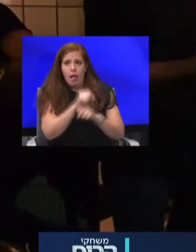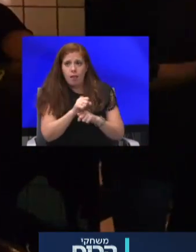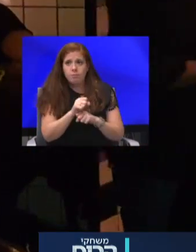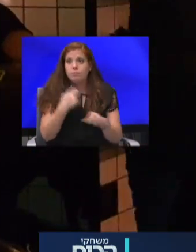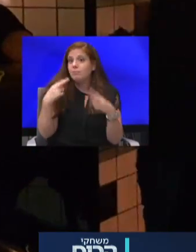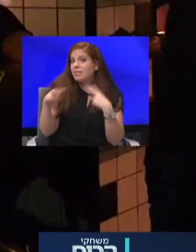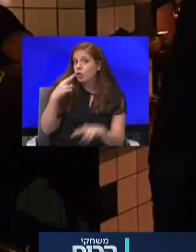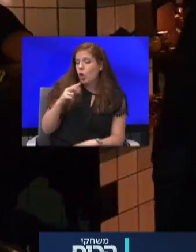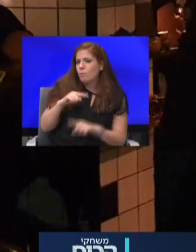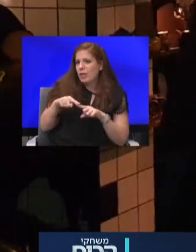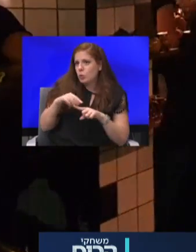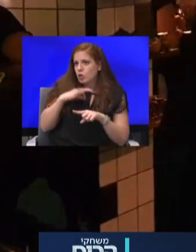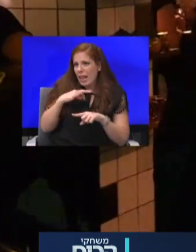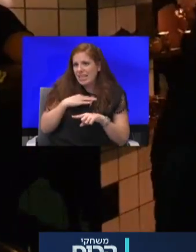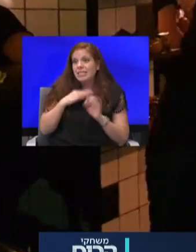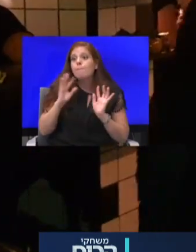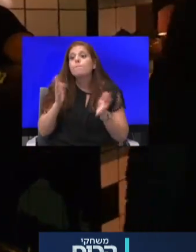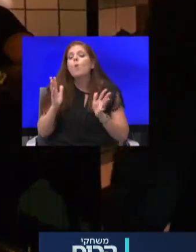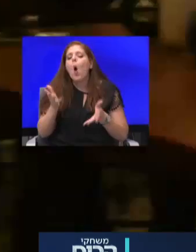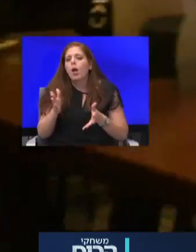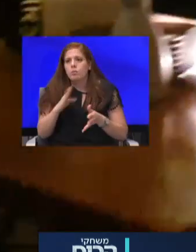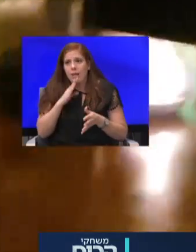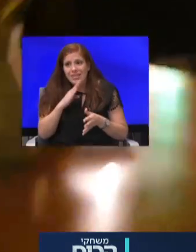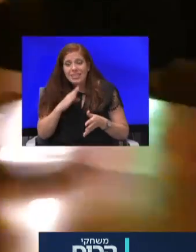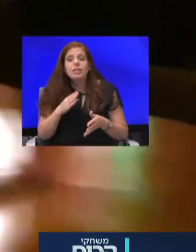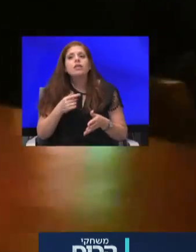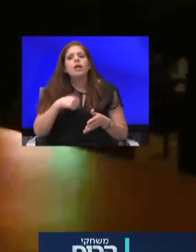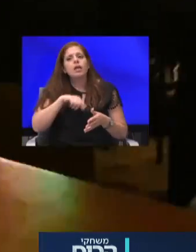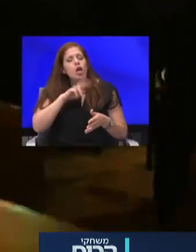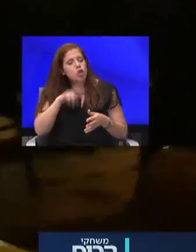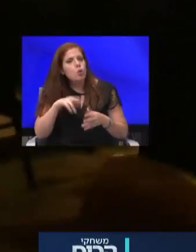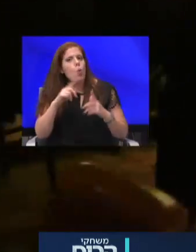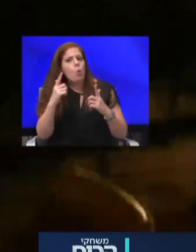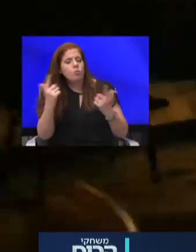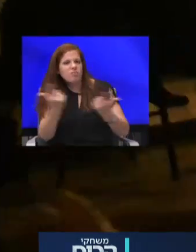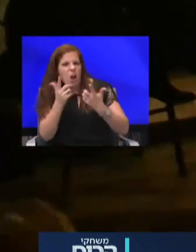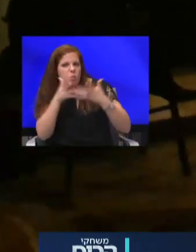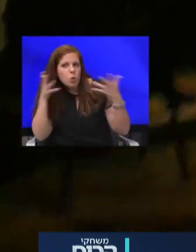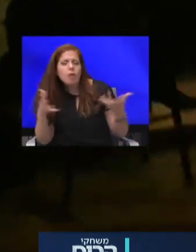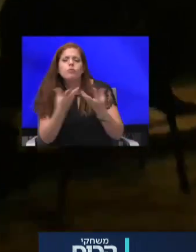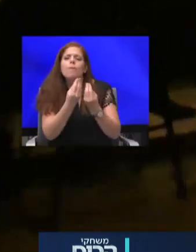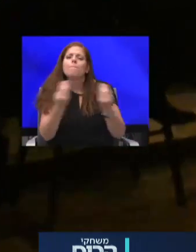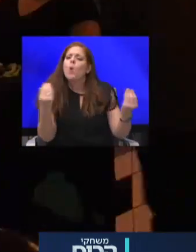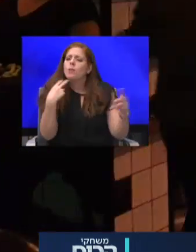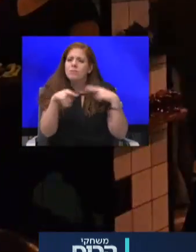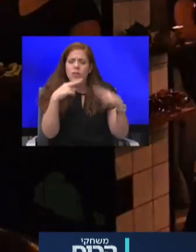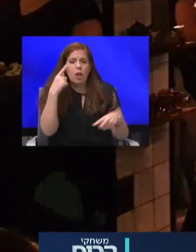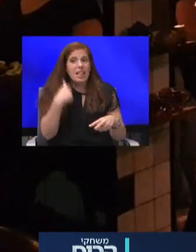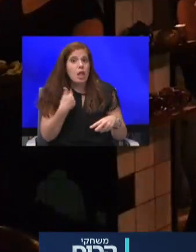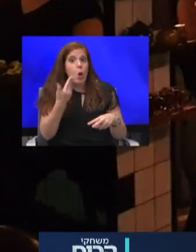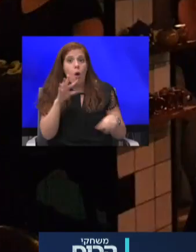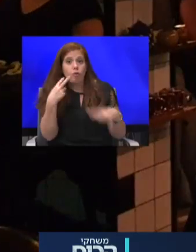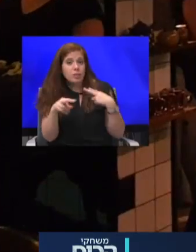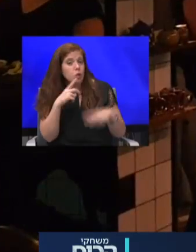בעייתי, כי אנחנו כן מסתמכים על אירועים גדולים ושולחון גדולים. יש המון מסעדות, ועתיר רוב המסעדות זה לא כל כך פוגע, כאיניווי